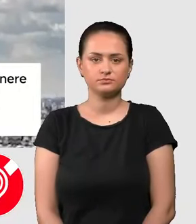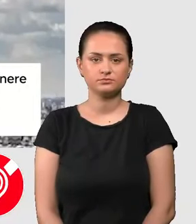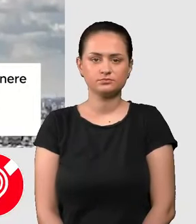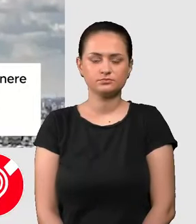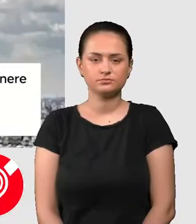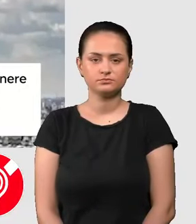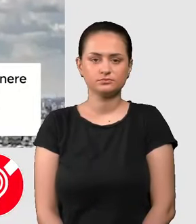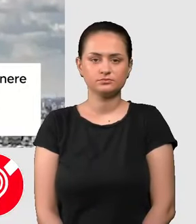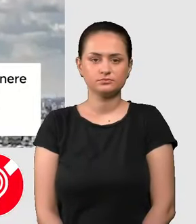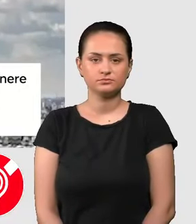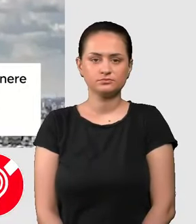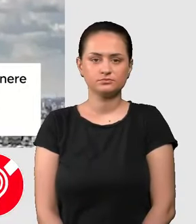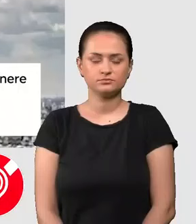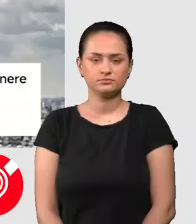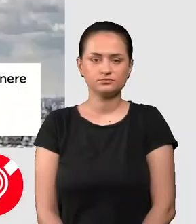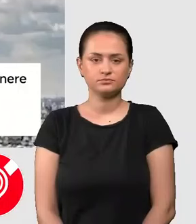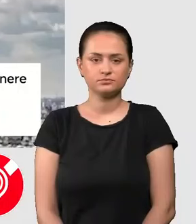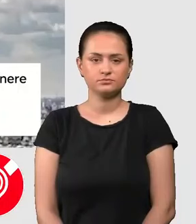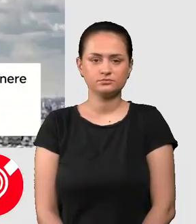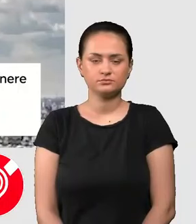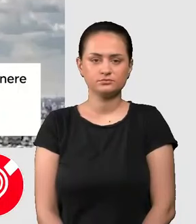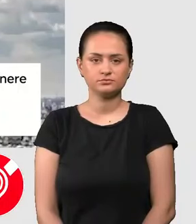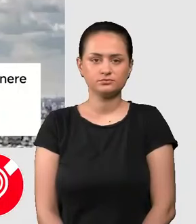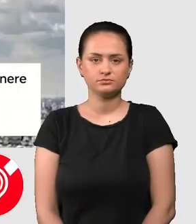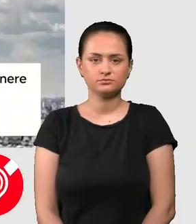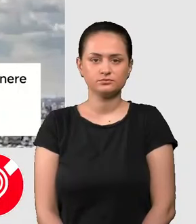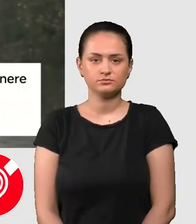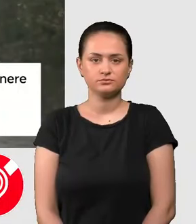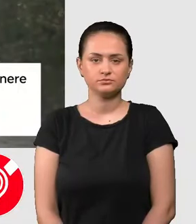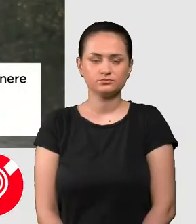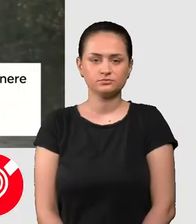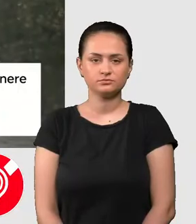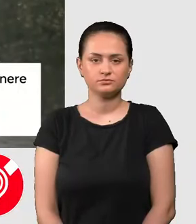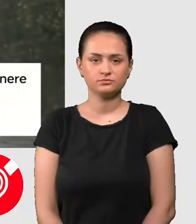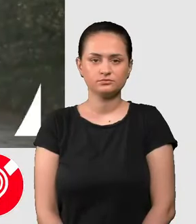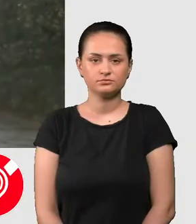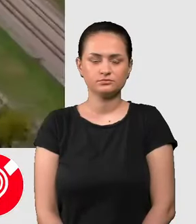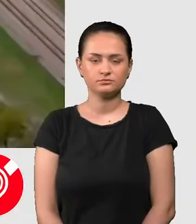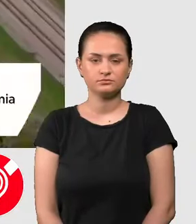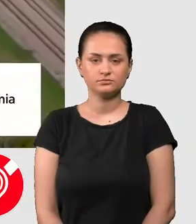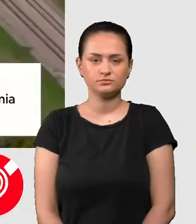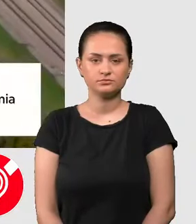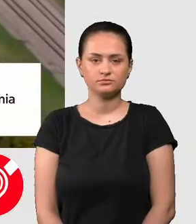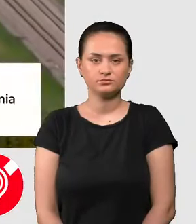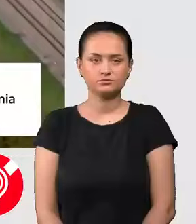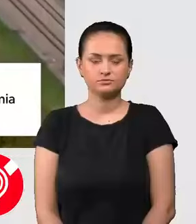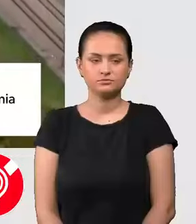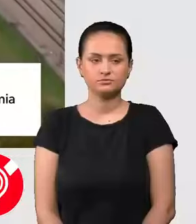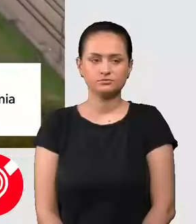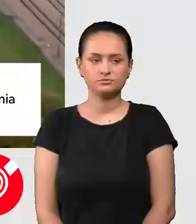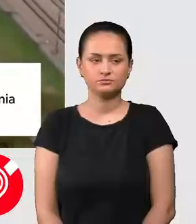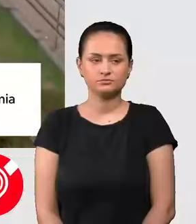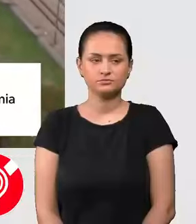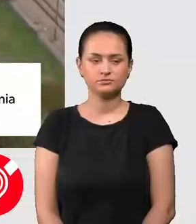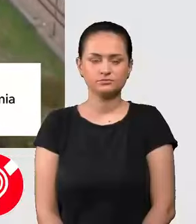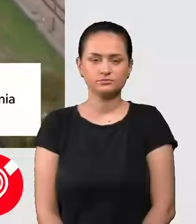s-o simt la frontiera externa a pieței europene, pentru a lua cel mai probabil drumul către Rusia. Suspiciunile s-au concentrat